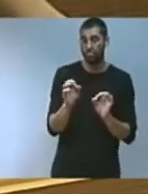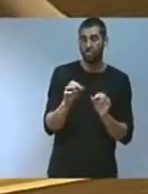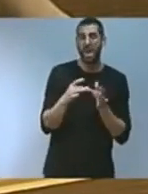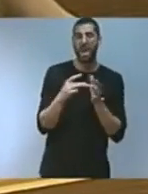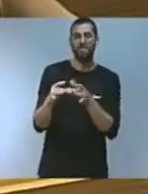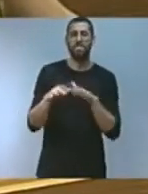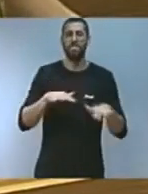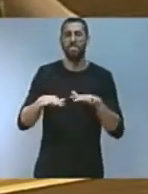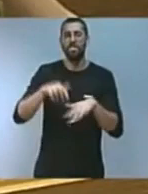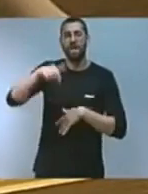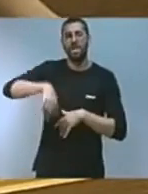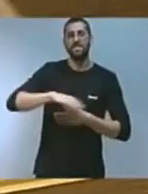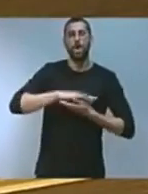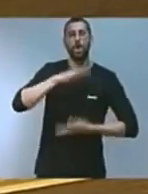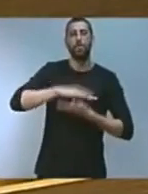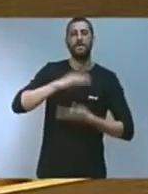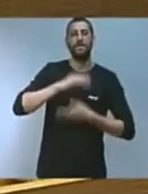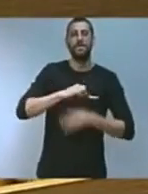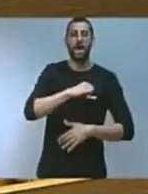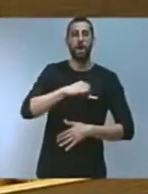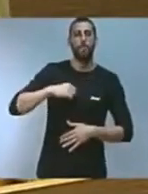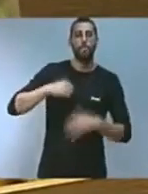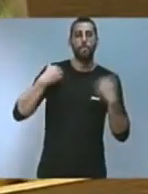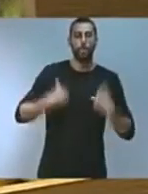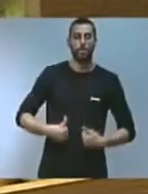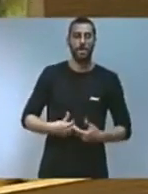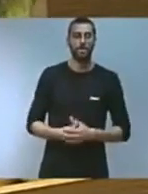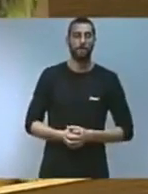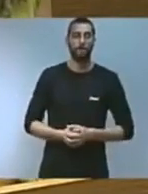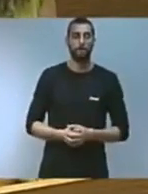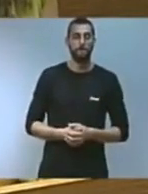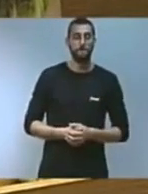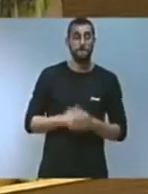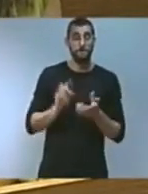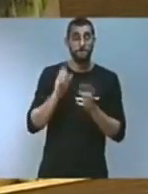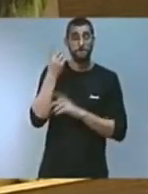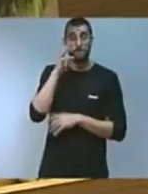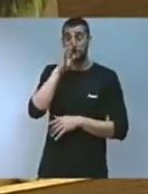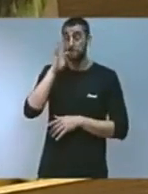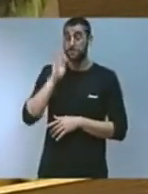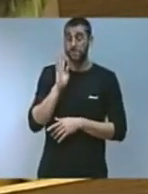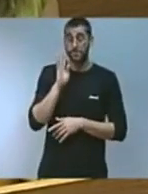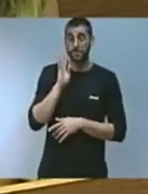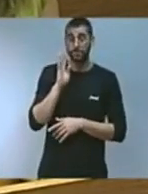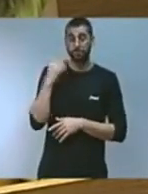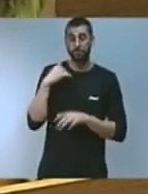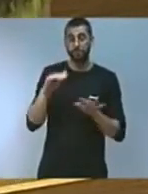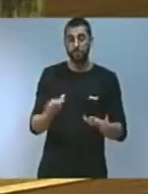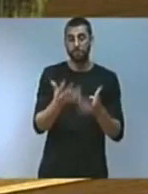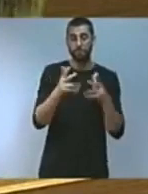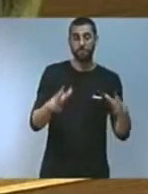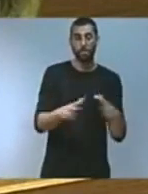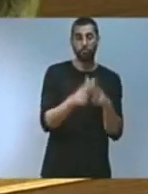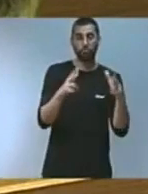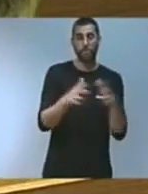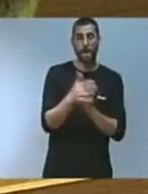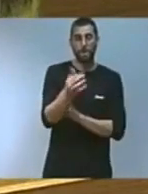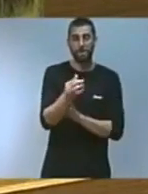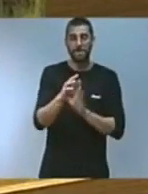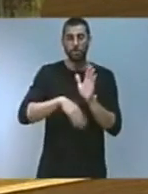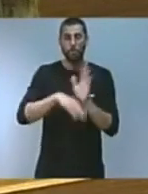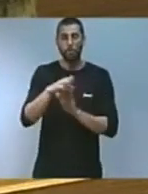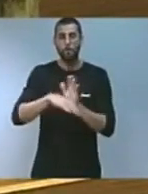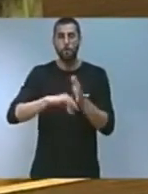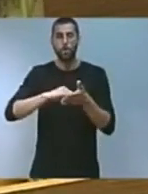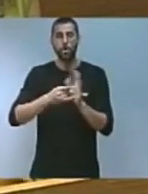des de les competències pròpies. Des d'una primera legislatura on hem posat el rescat social i la promoció de projectes de vida digna a l